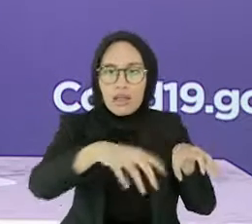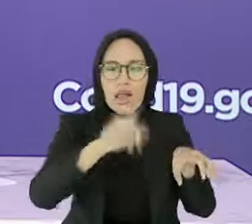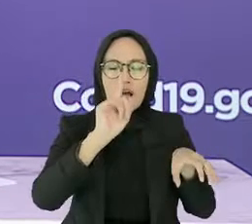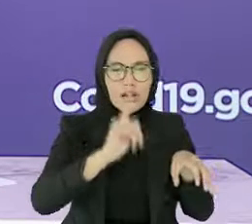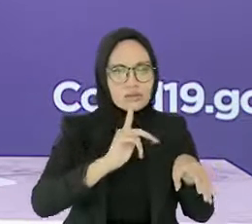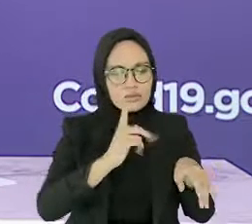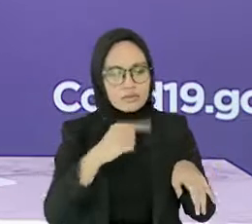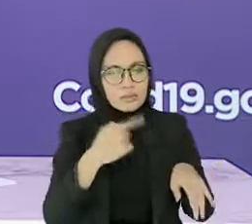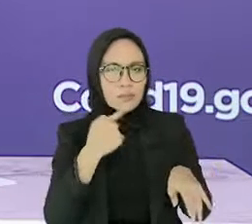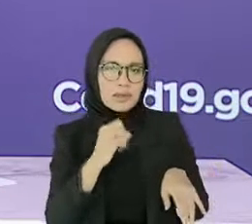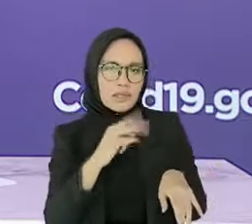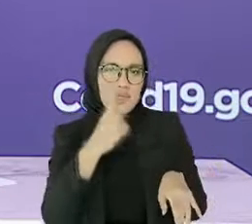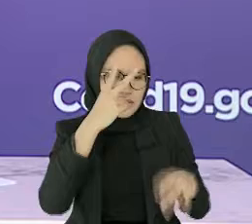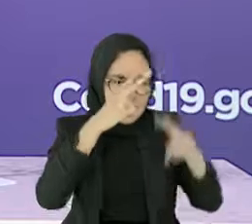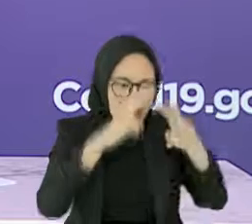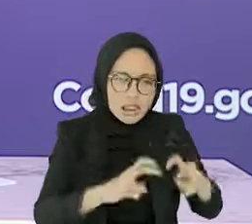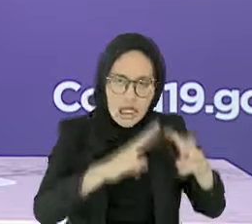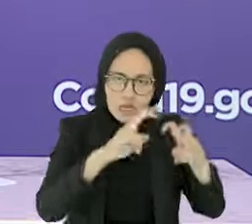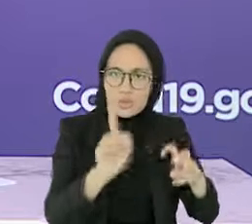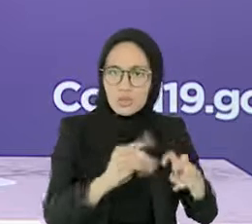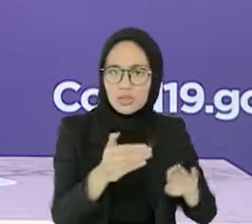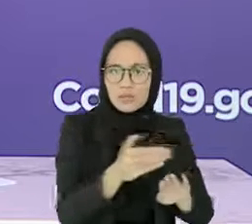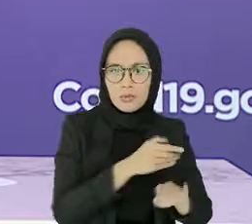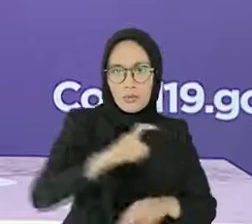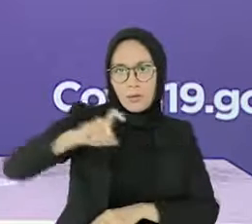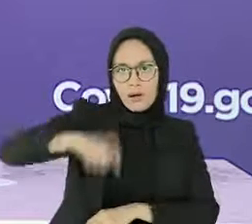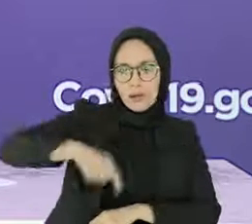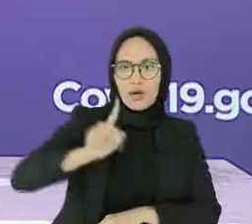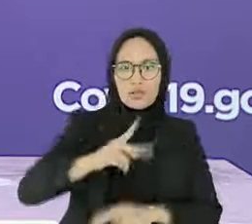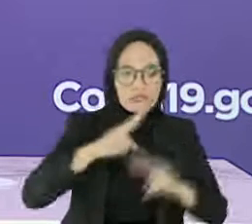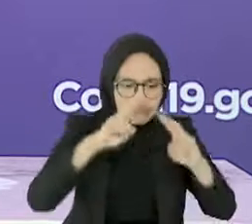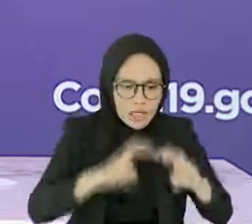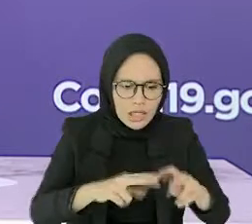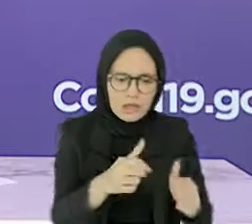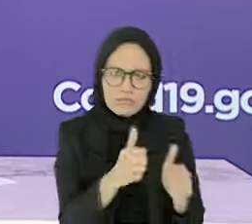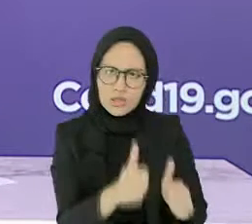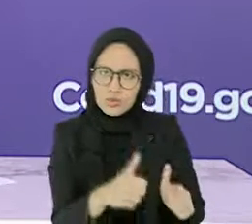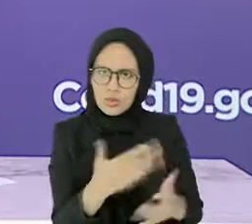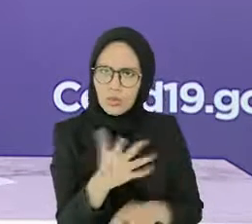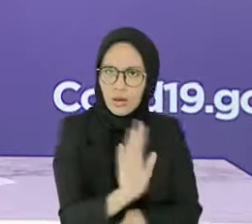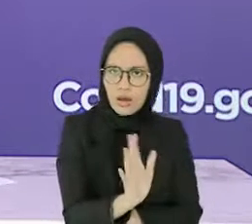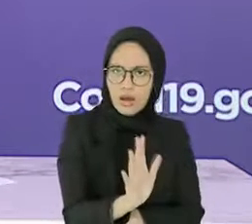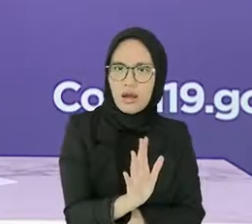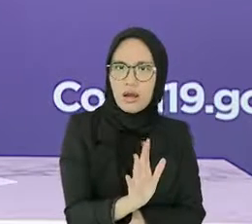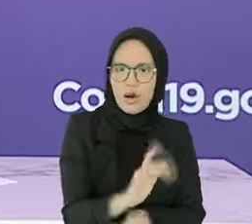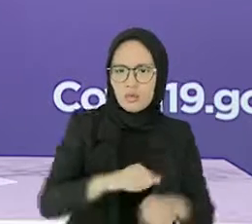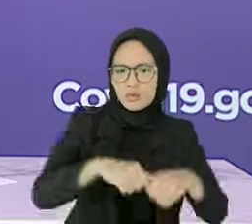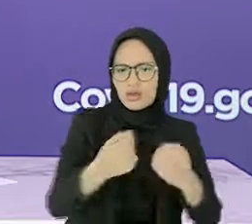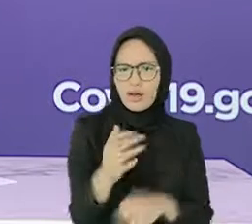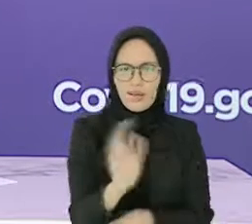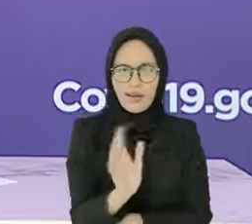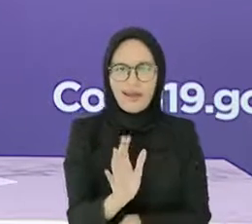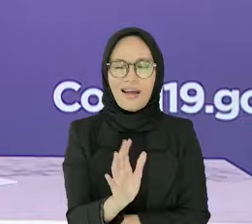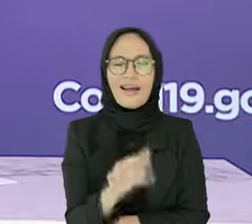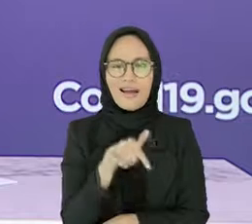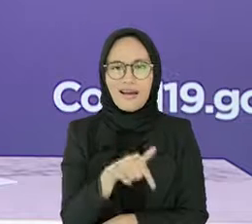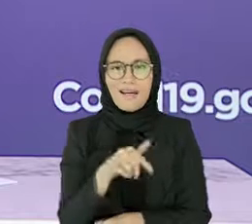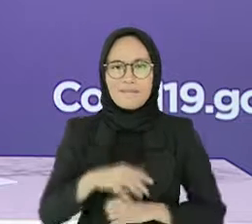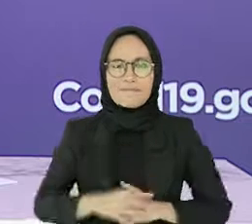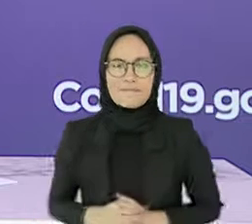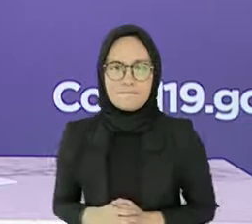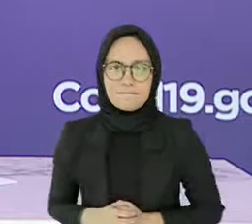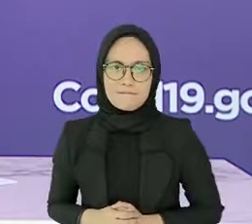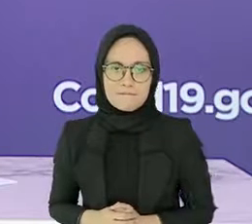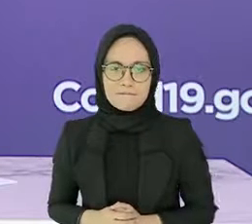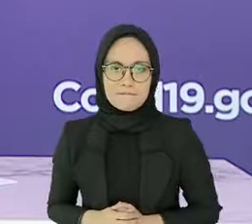hasil pemeriksaan valid dan akurat. Selanjutnya saya akan menjelaskan upaya sistematis pengendalian COVID-19